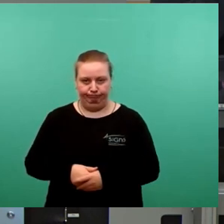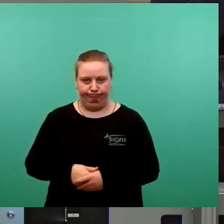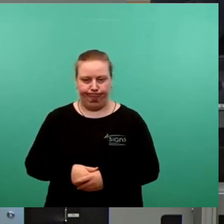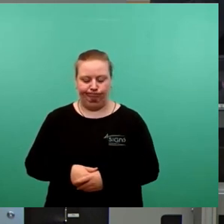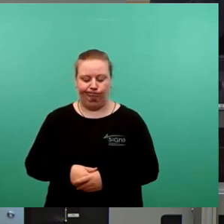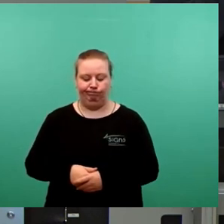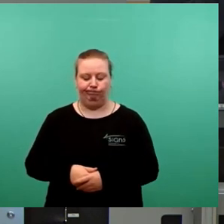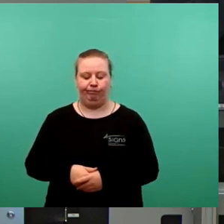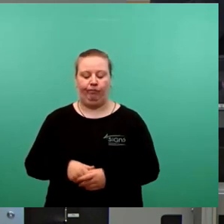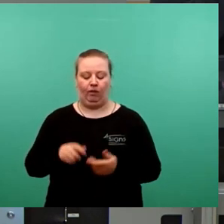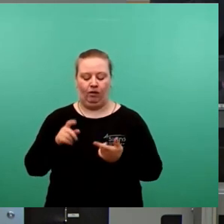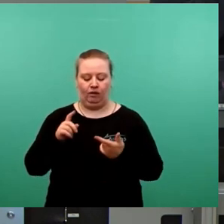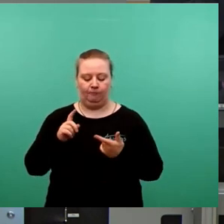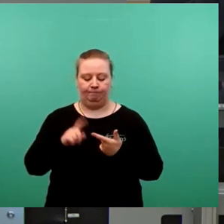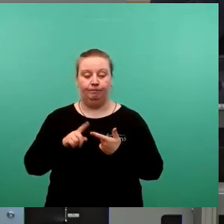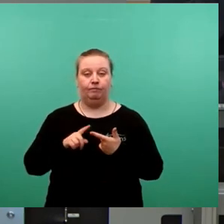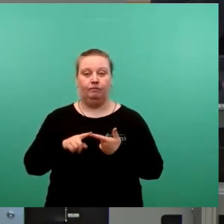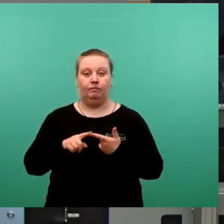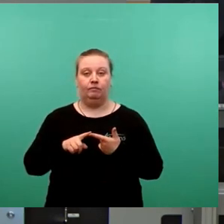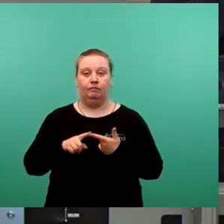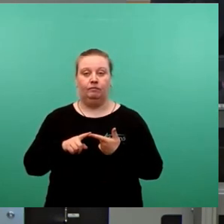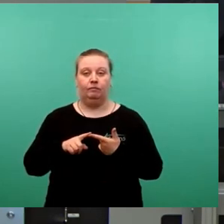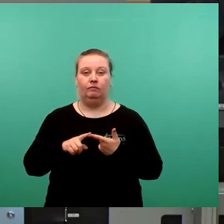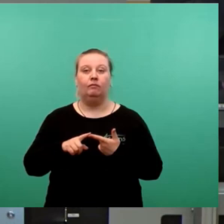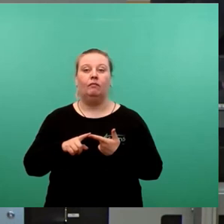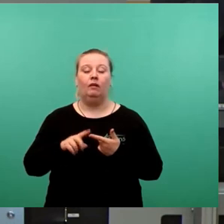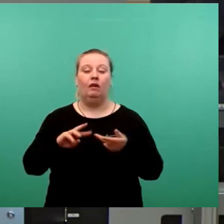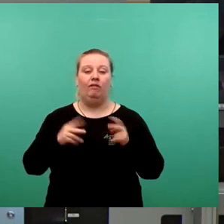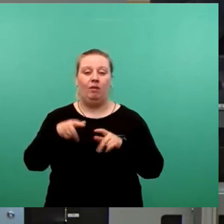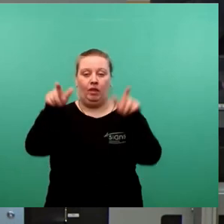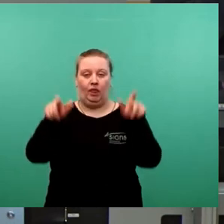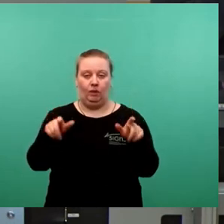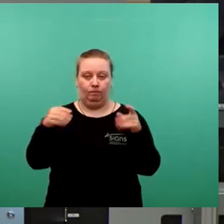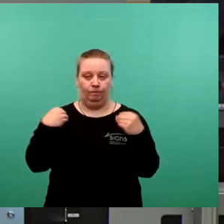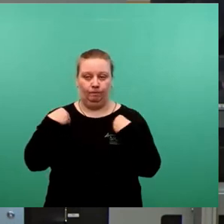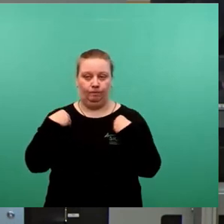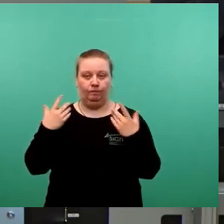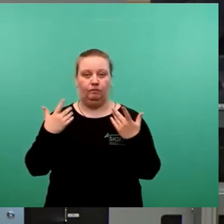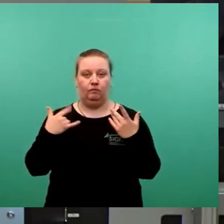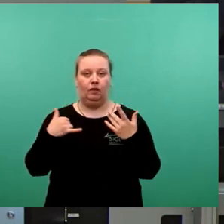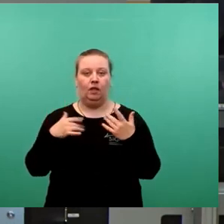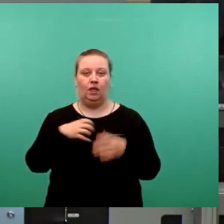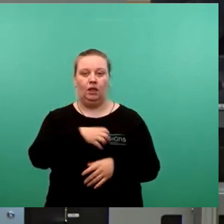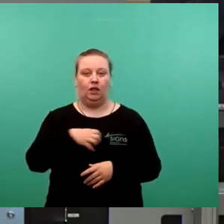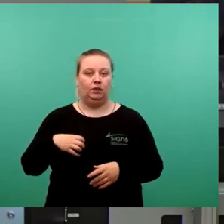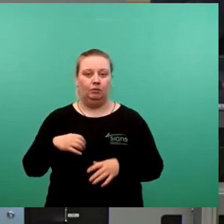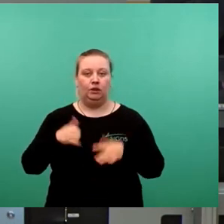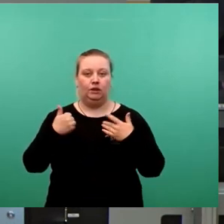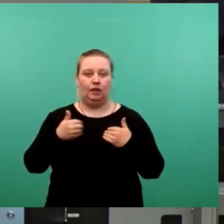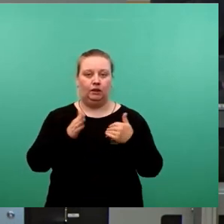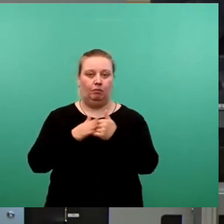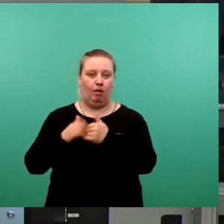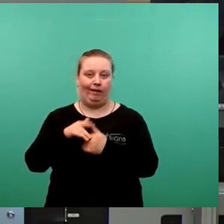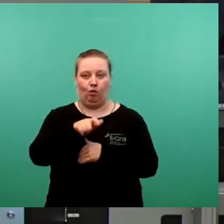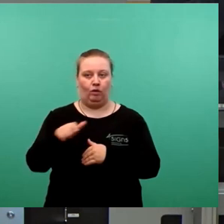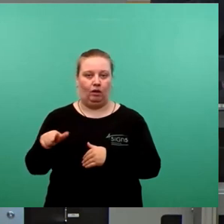Zweitens, die beiden Vermittler ließen uns wissen, dass Dresden angeblich mit sechs Beigeordneten auskäme,